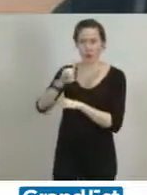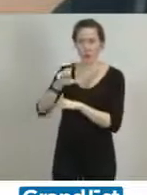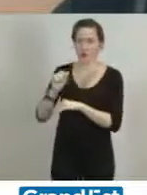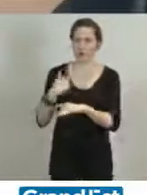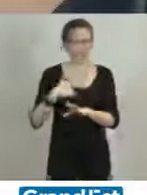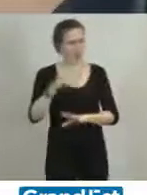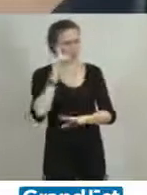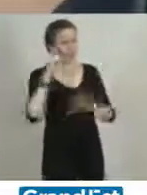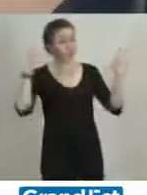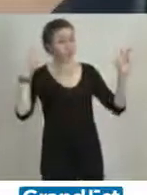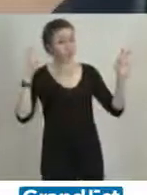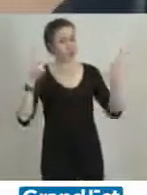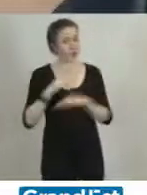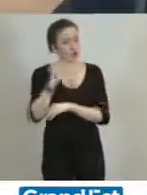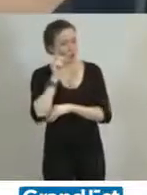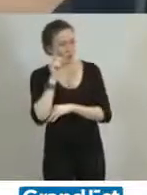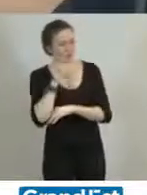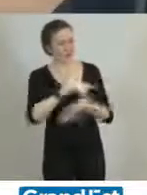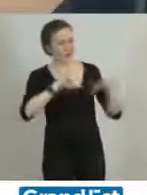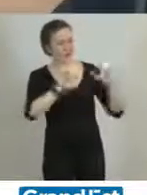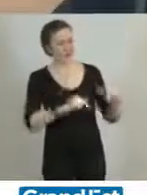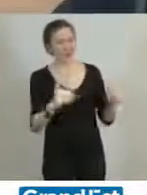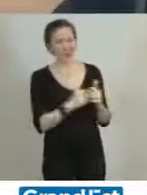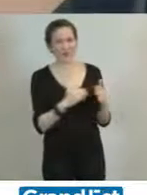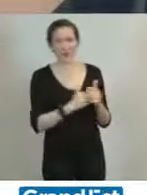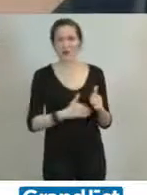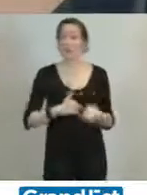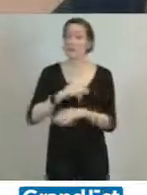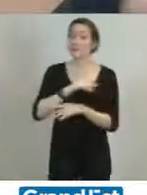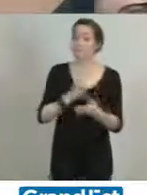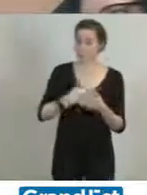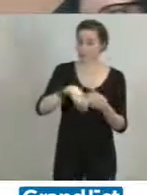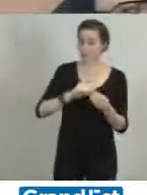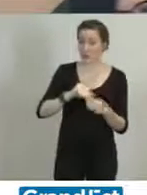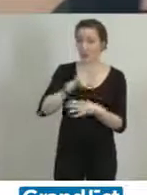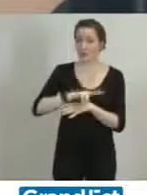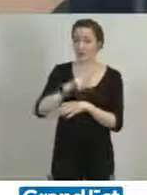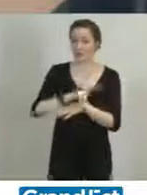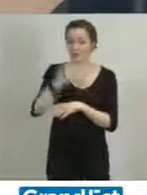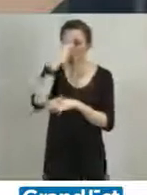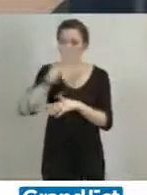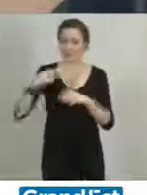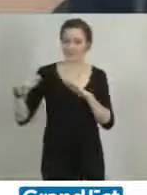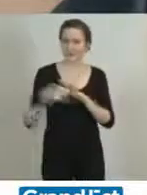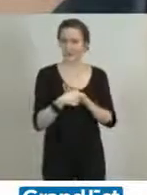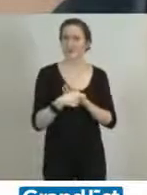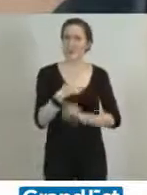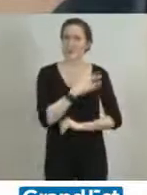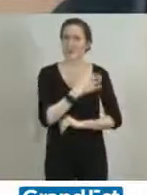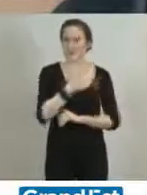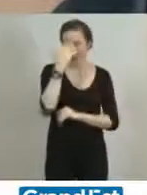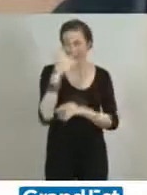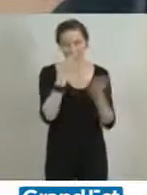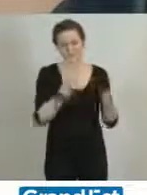et vous ajoutez, c'est vrai que les indemnités, c'est toujours bon à prendre quand on est étudiante. Vos propos sont